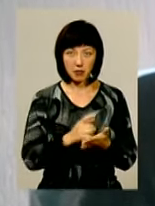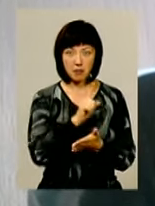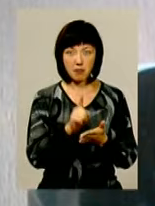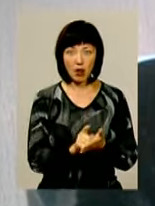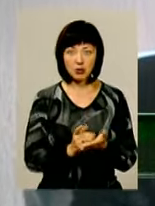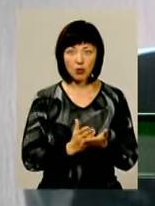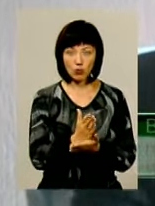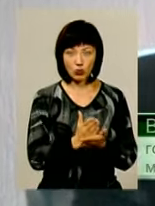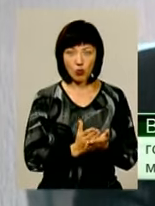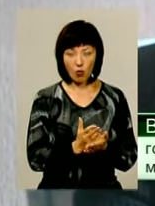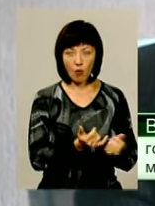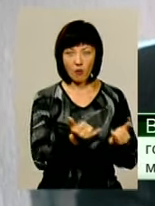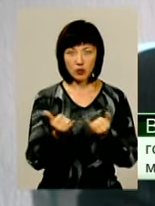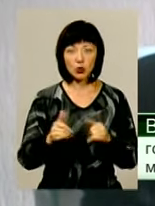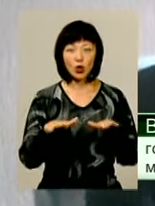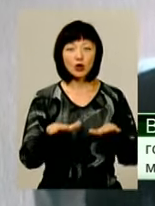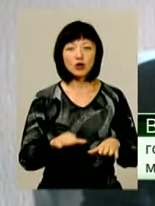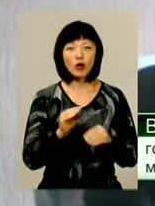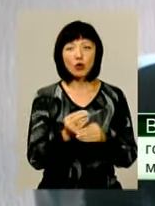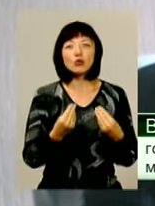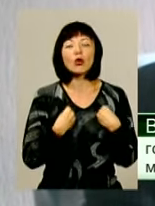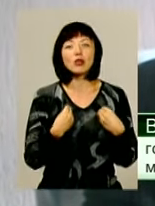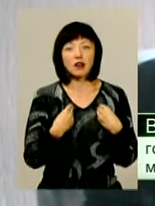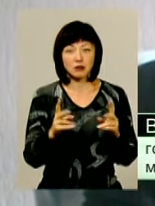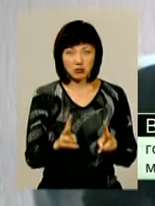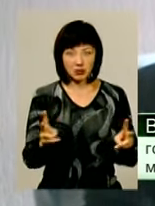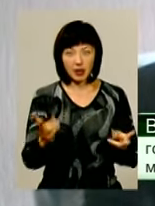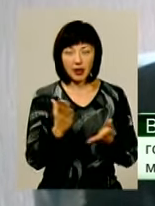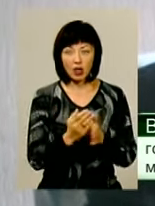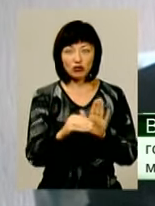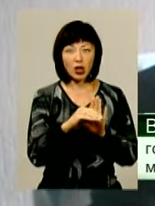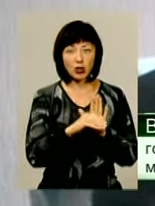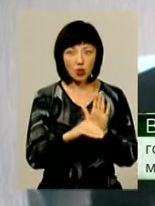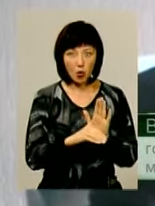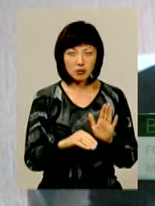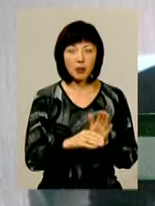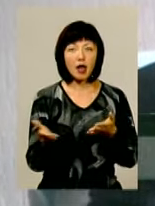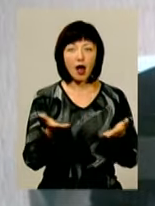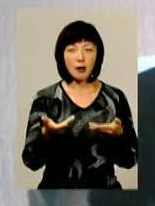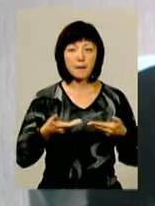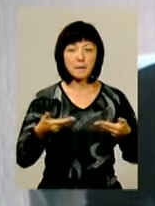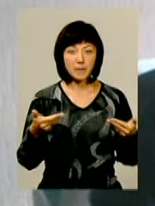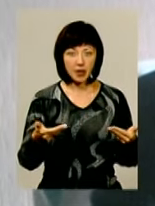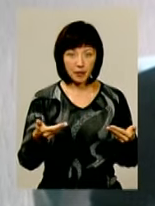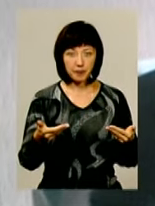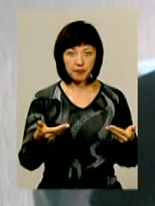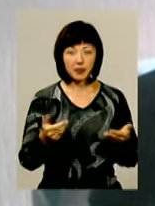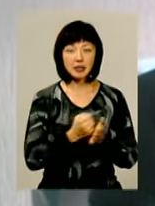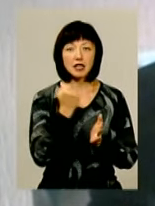діти... Мають додаткові місця, хто їх нам дасть, є штатний розклад, який